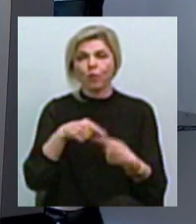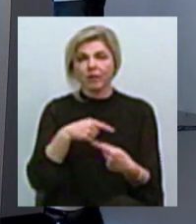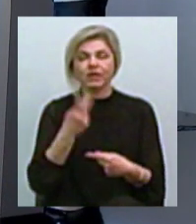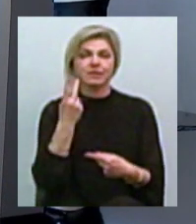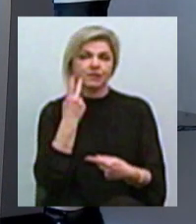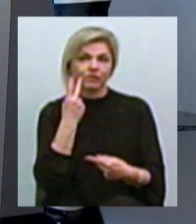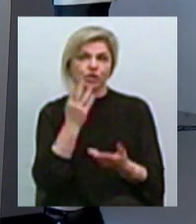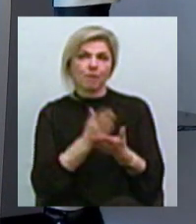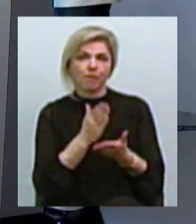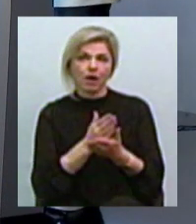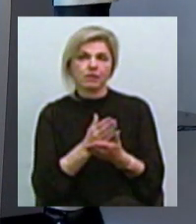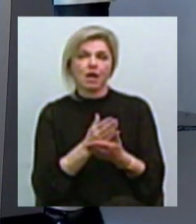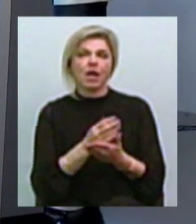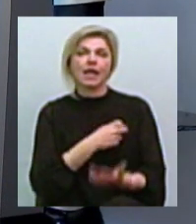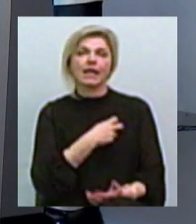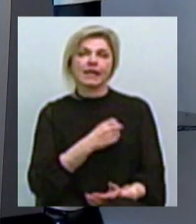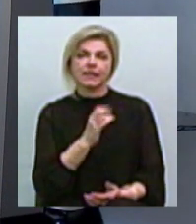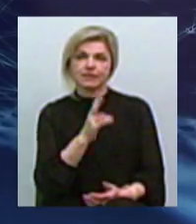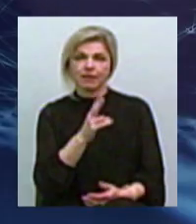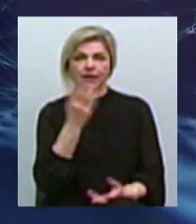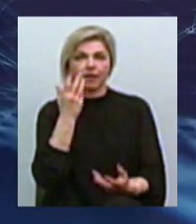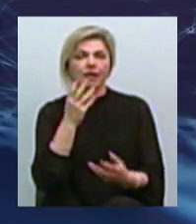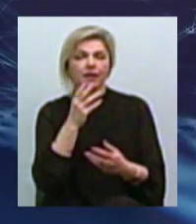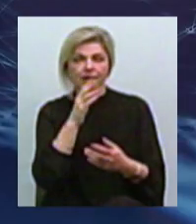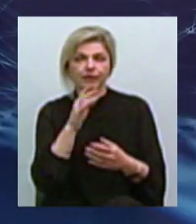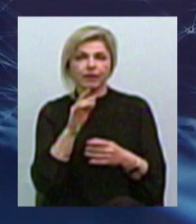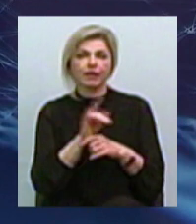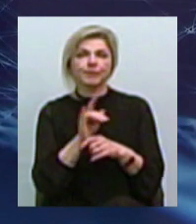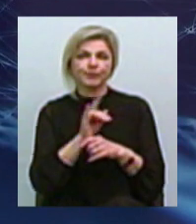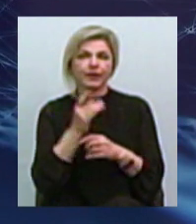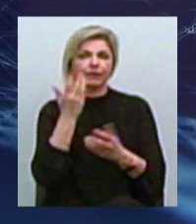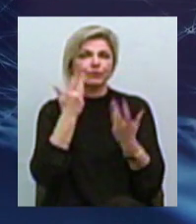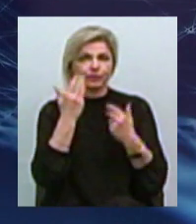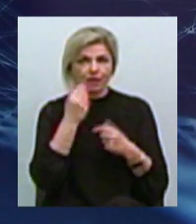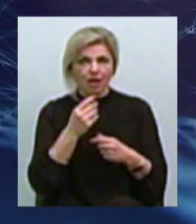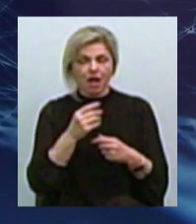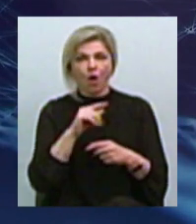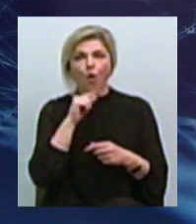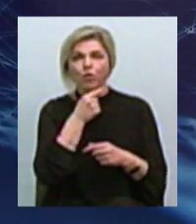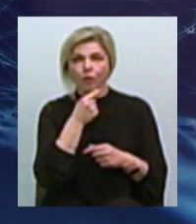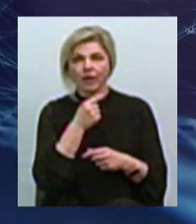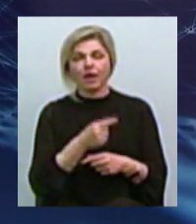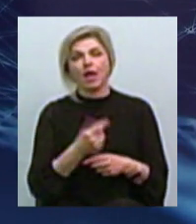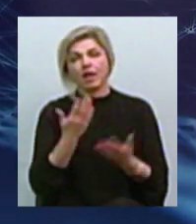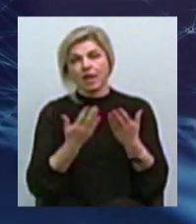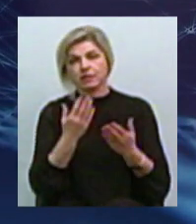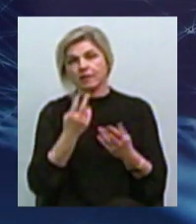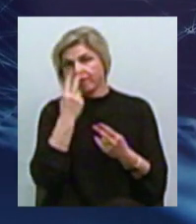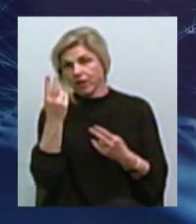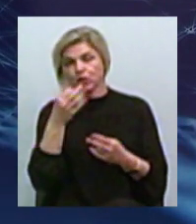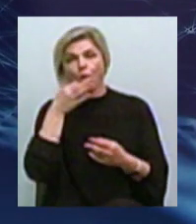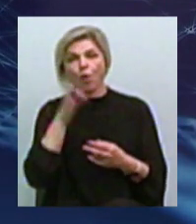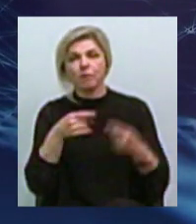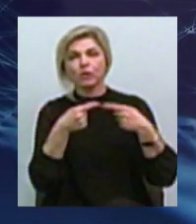завжди має певні ризики тенізації економічних процесів І якщо звернутися до досвіду інших країн, то ми